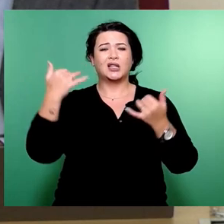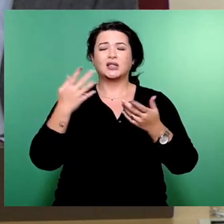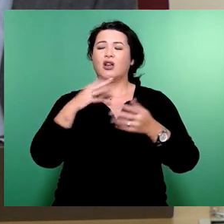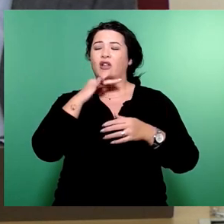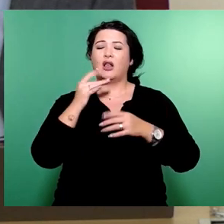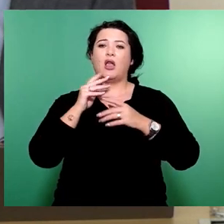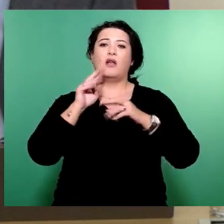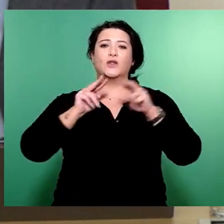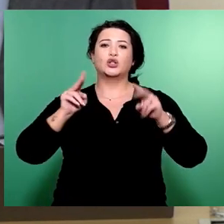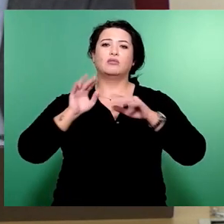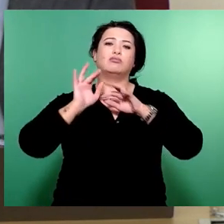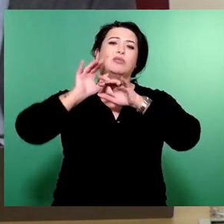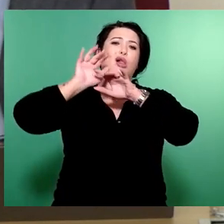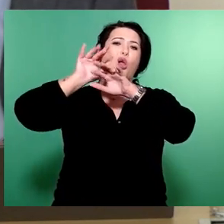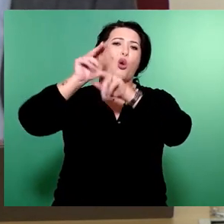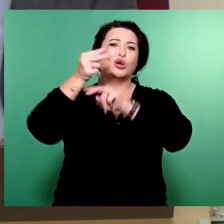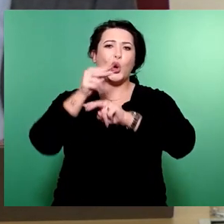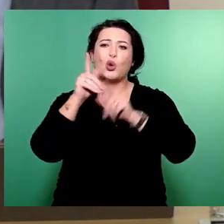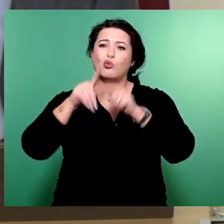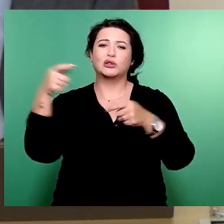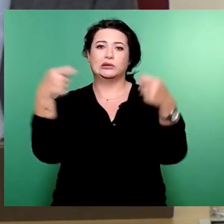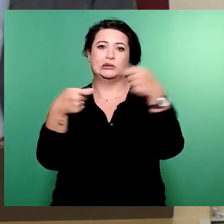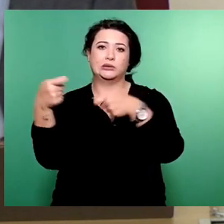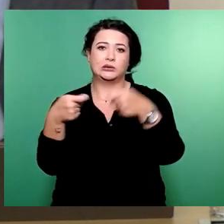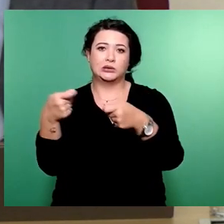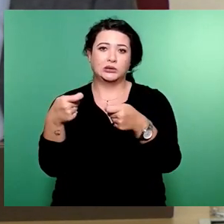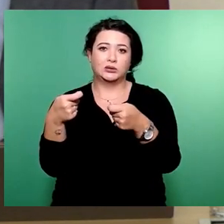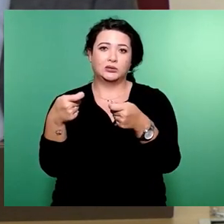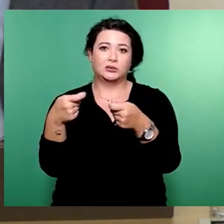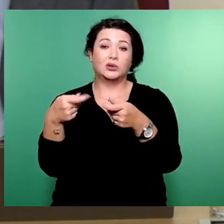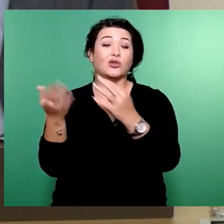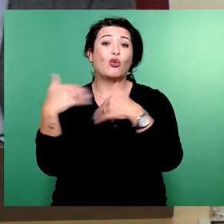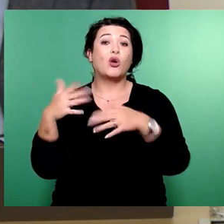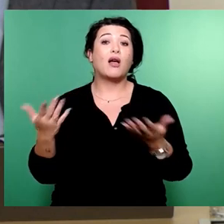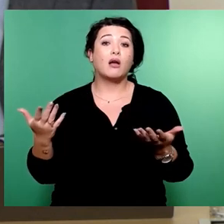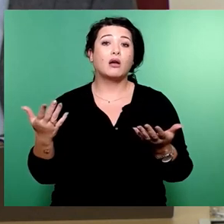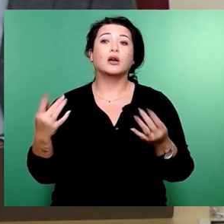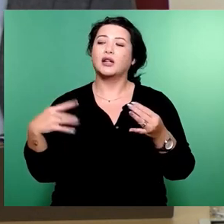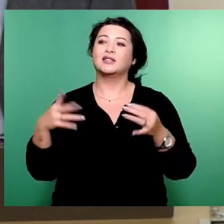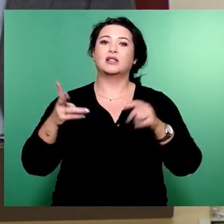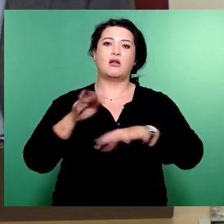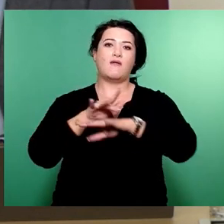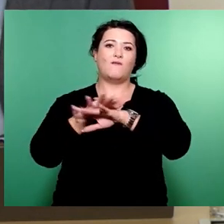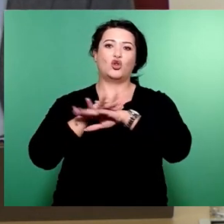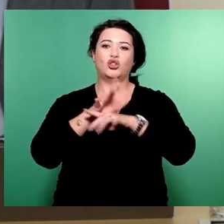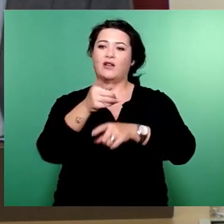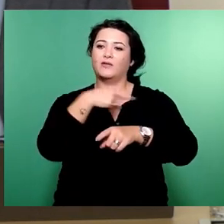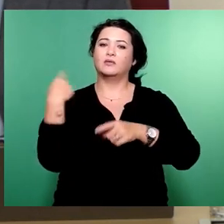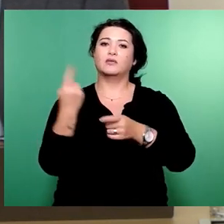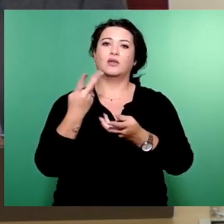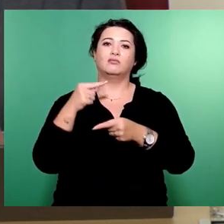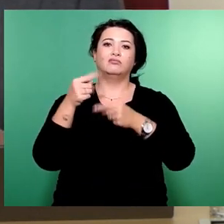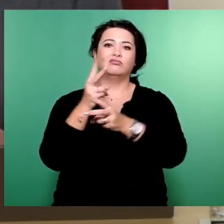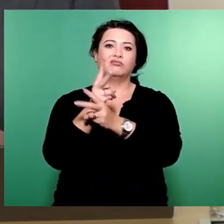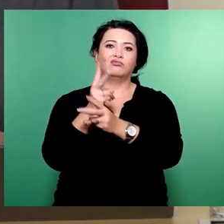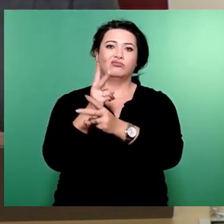stecken können, verdanken wir einer starken und bisher krisenfesten Wirtschaft. Es gibt durchaus Anzeichen, dass